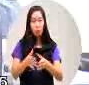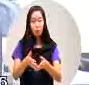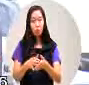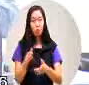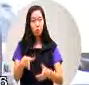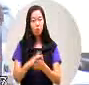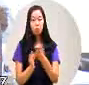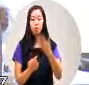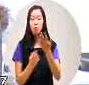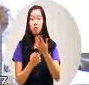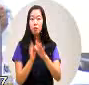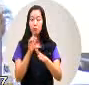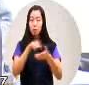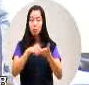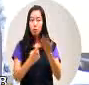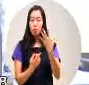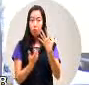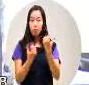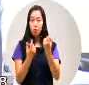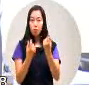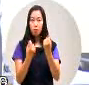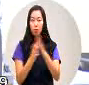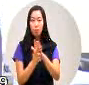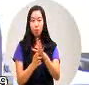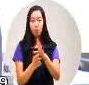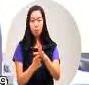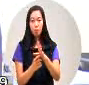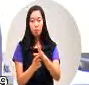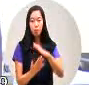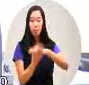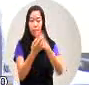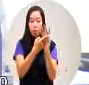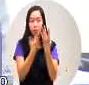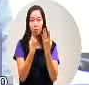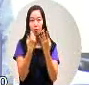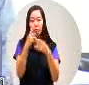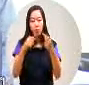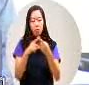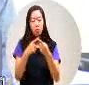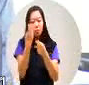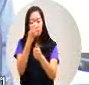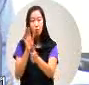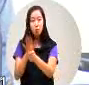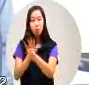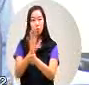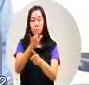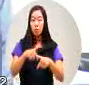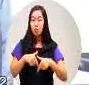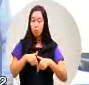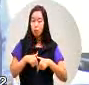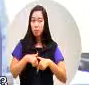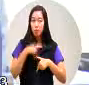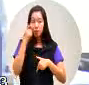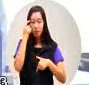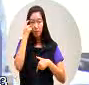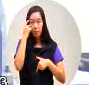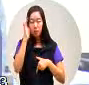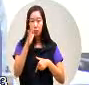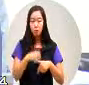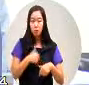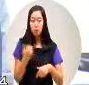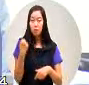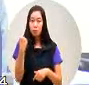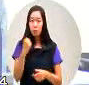产业计划应该辅导有心有实力